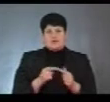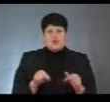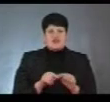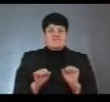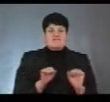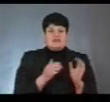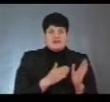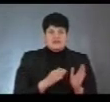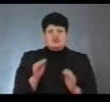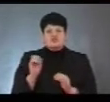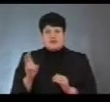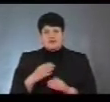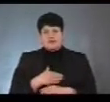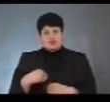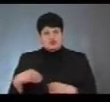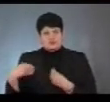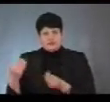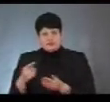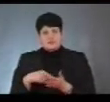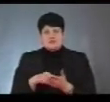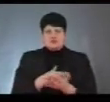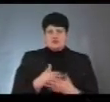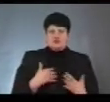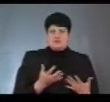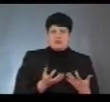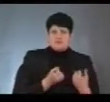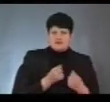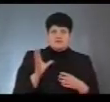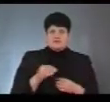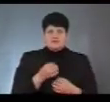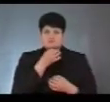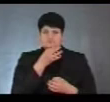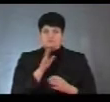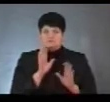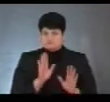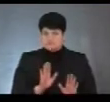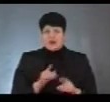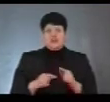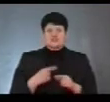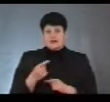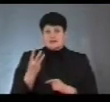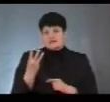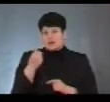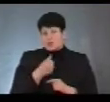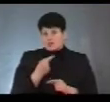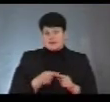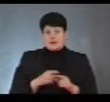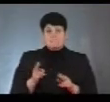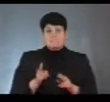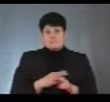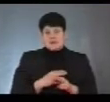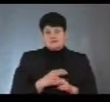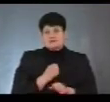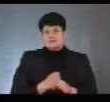ЖЕКи не хочуть передавати, місто не хочуть приймати, всі все влаштовує, і от через три роки такої бездіяльності, відсутності